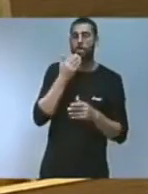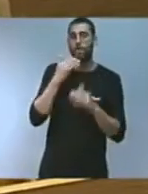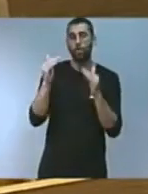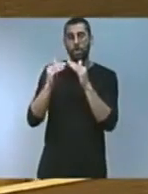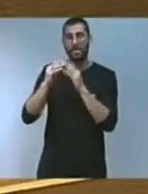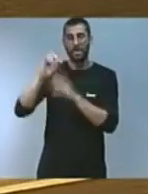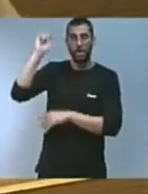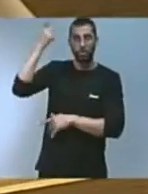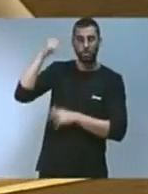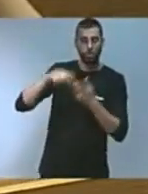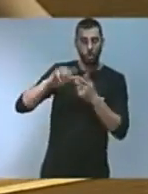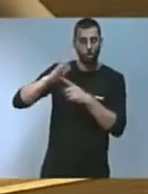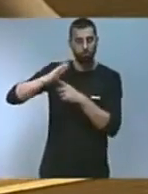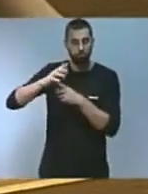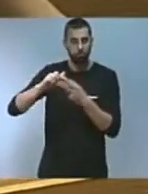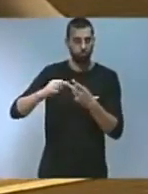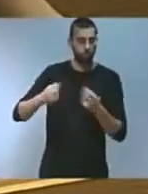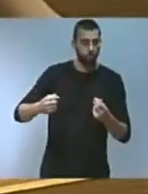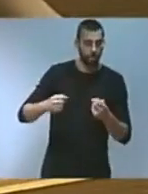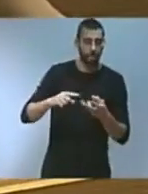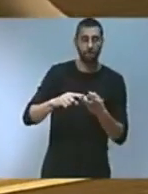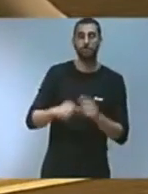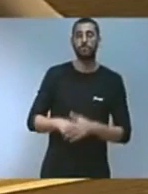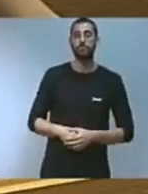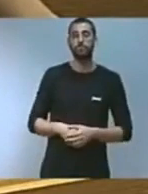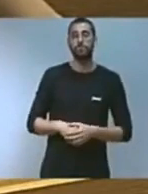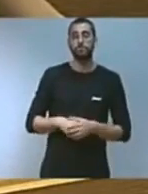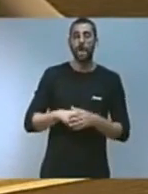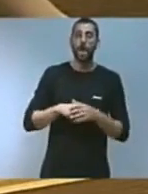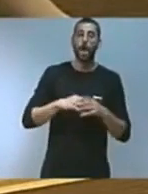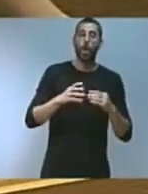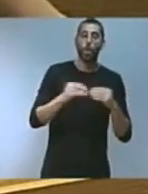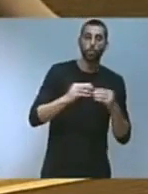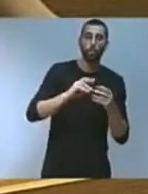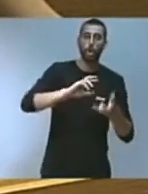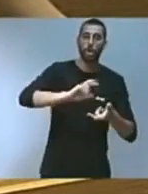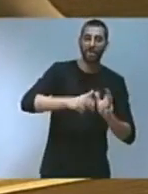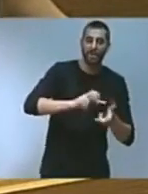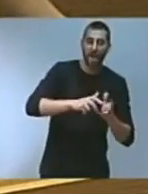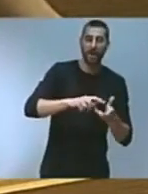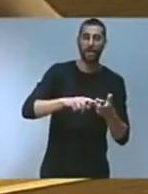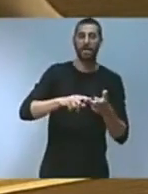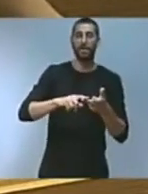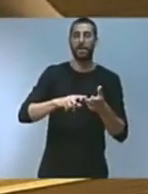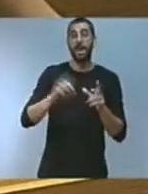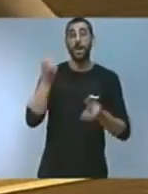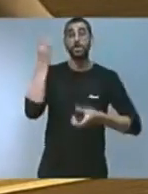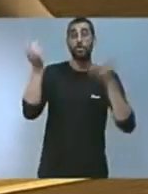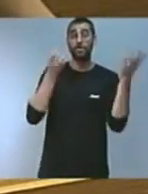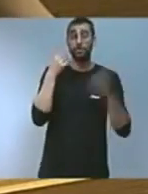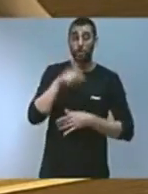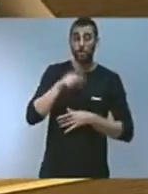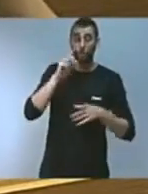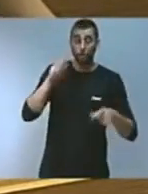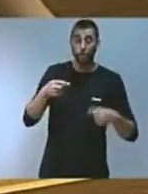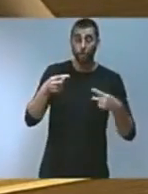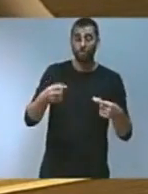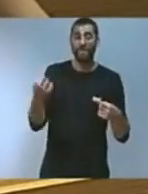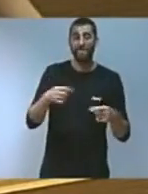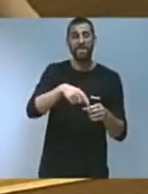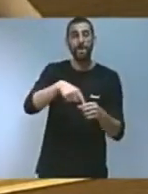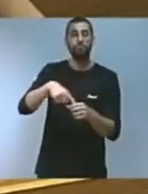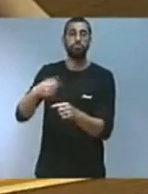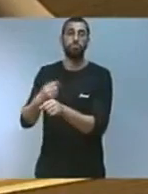de l'aire, etcètera, a la reutilització i el reciclatge, a la innovació, això ha de poder crear nous llocs de treball.